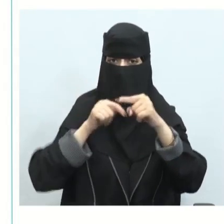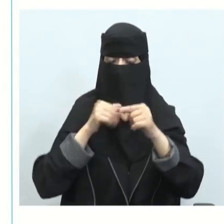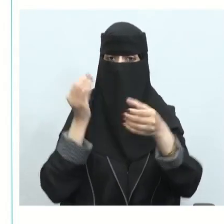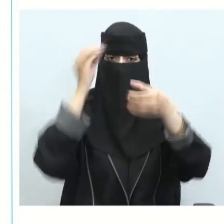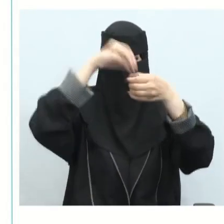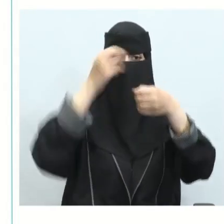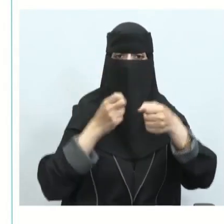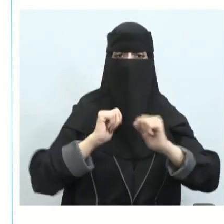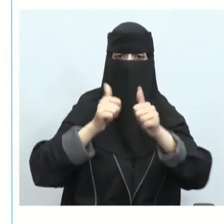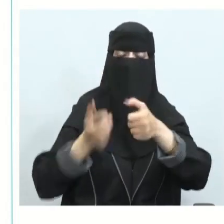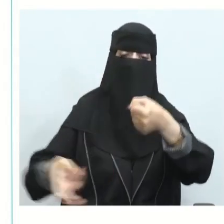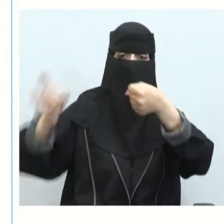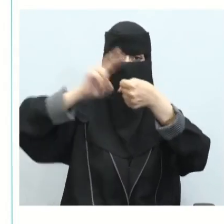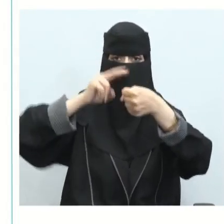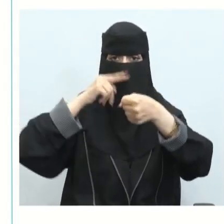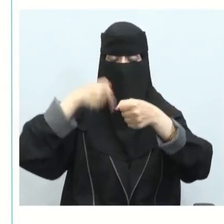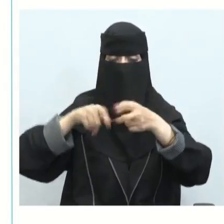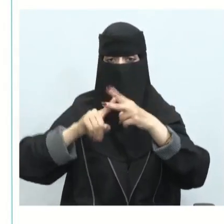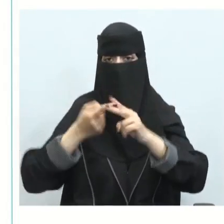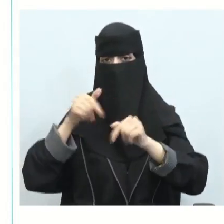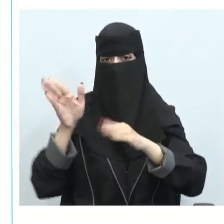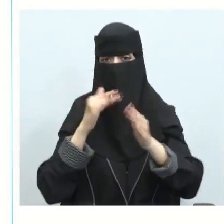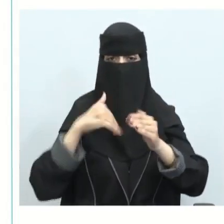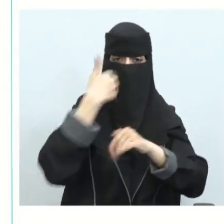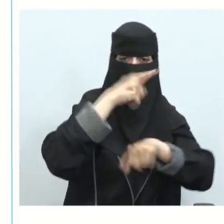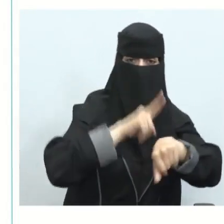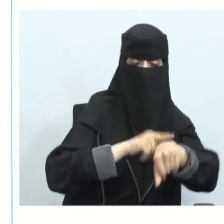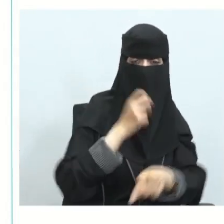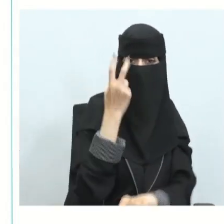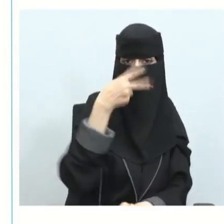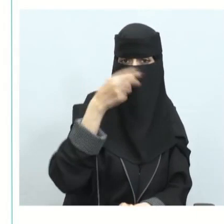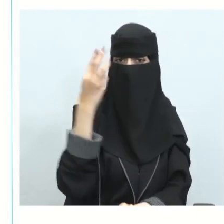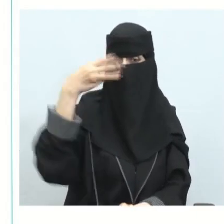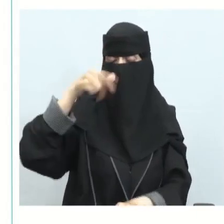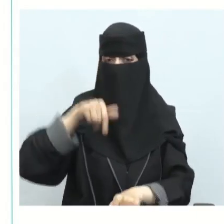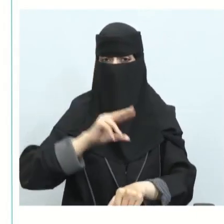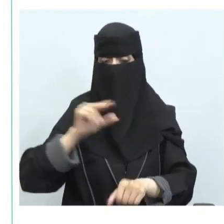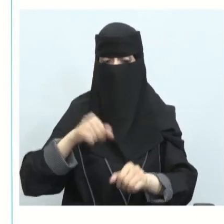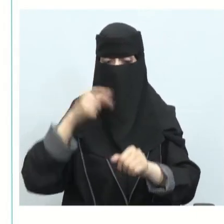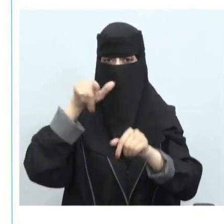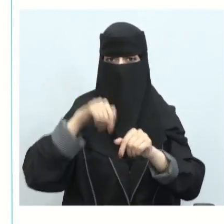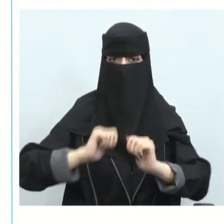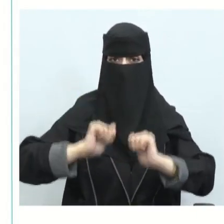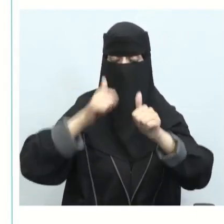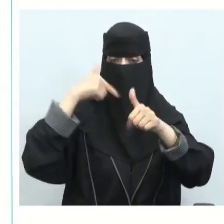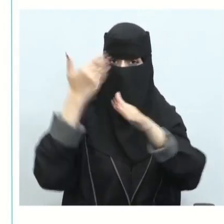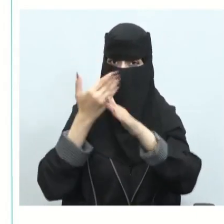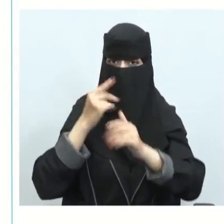يمكن إعادة تدويرها بحلول 2030 وبالتأكيد تماشيا مما مبادر رؤية السعودية